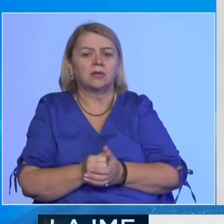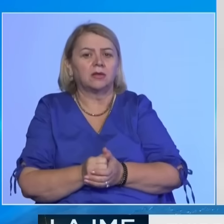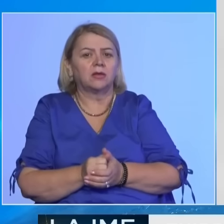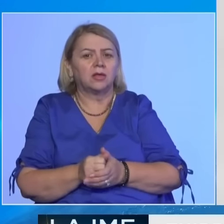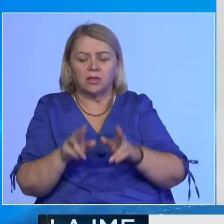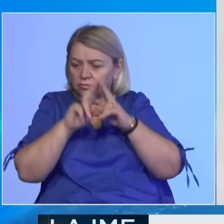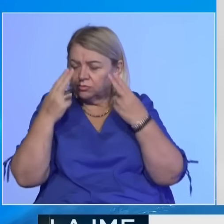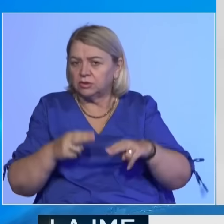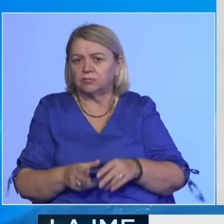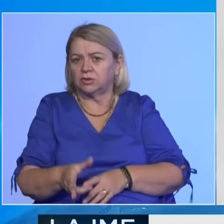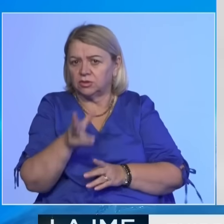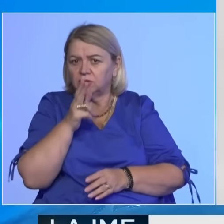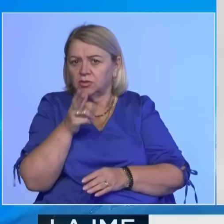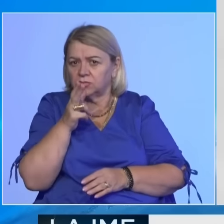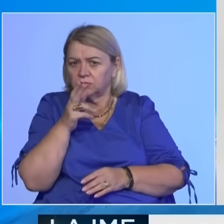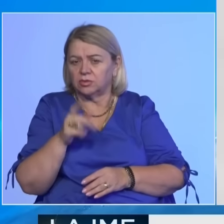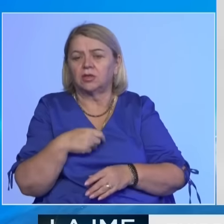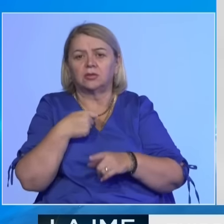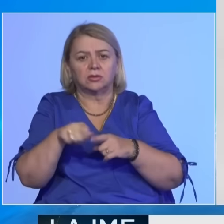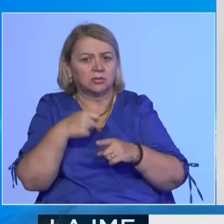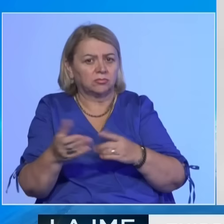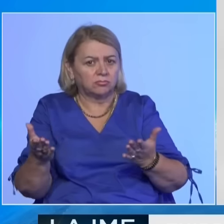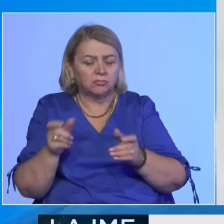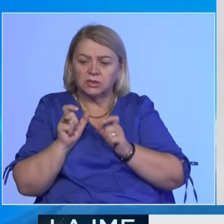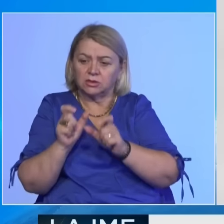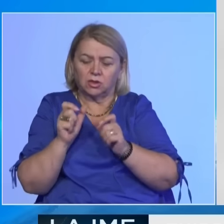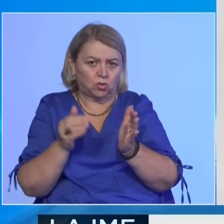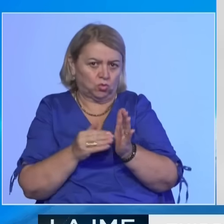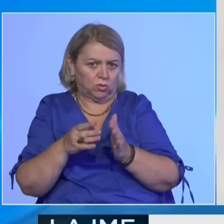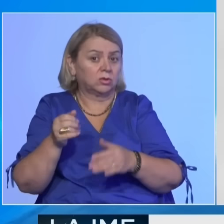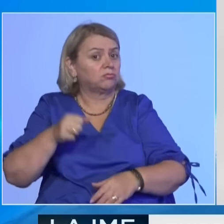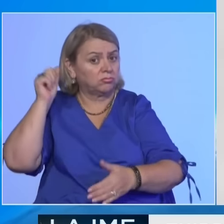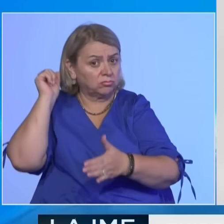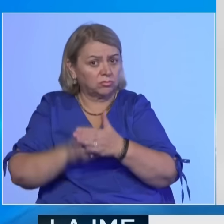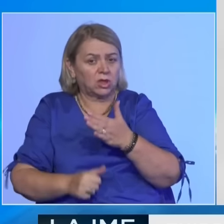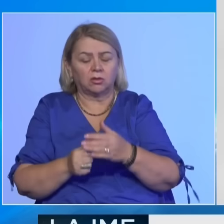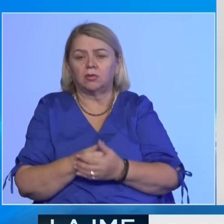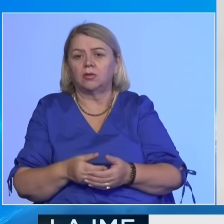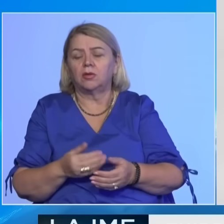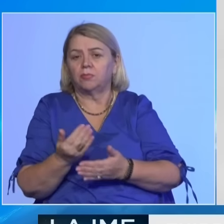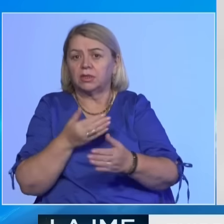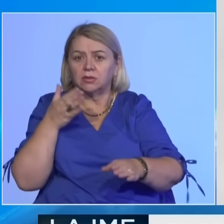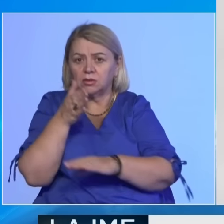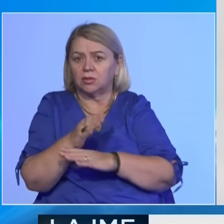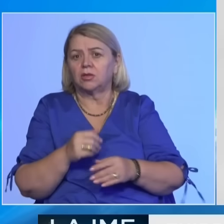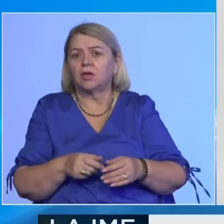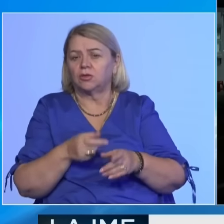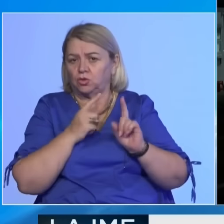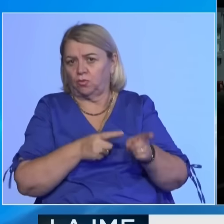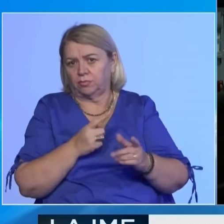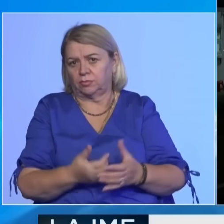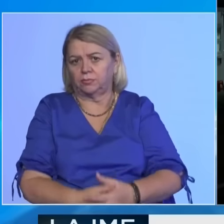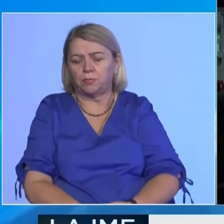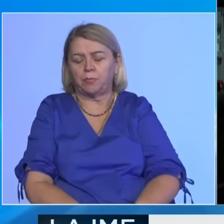vendosëmëri hapat e artës në përshkallzua së vëqicit, a i duhet të ndalet para se ty në luft ka theksuar Gërvala.